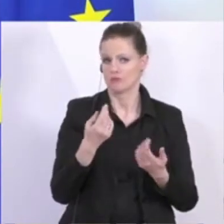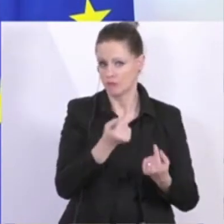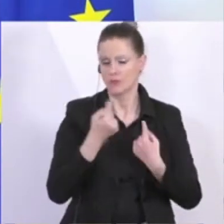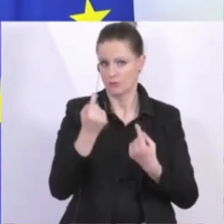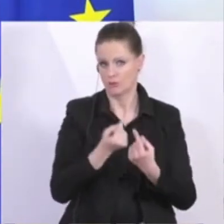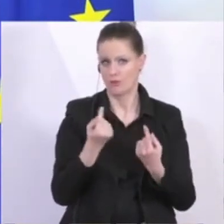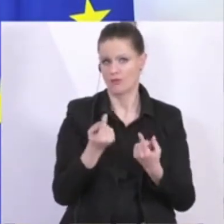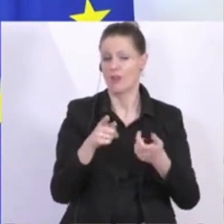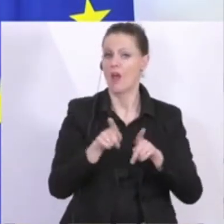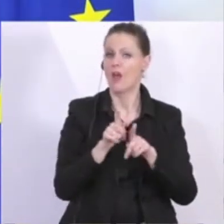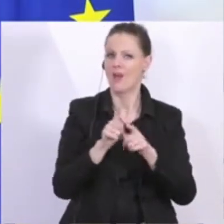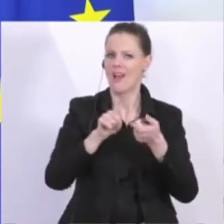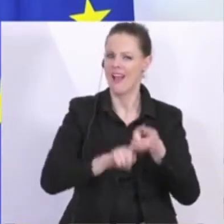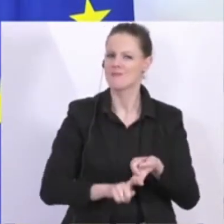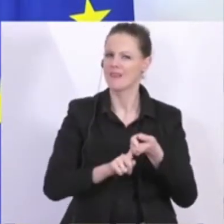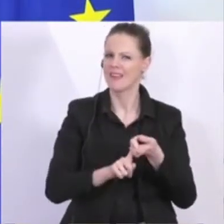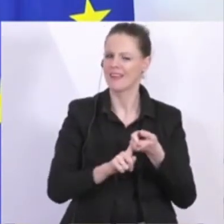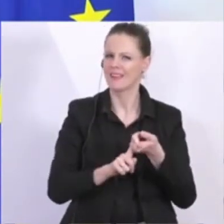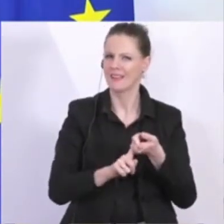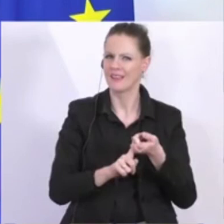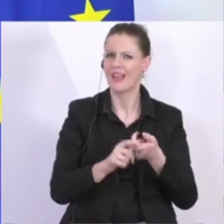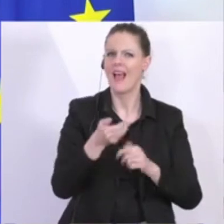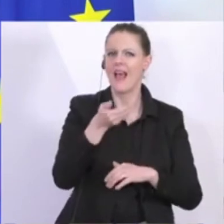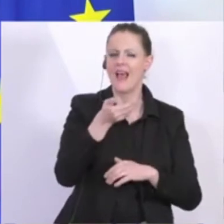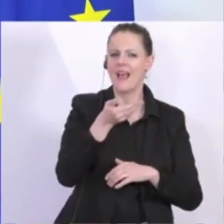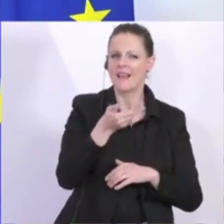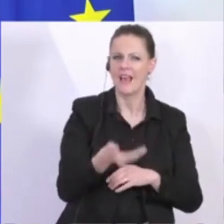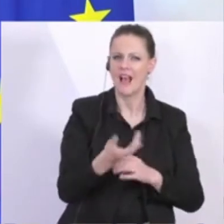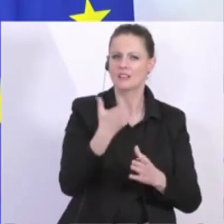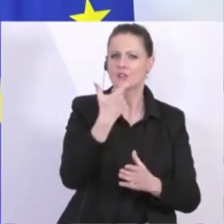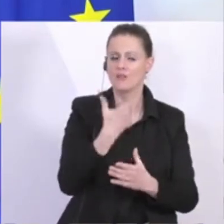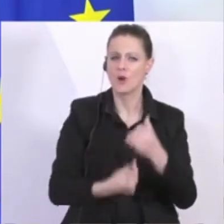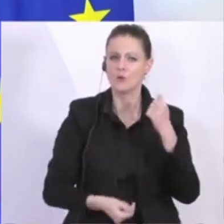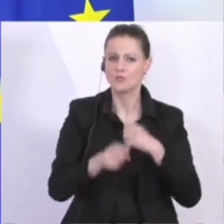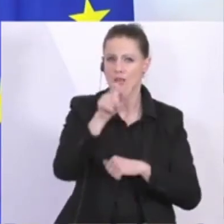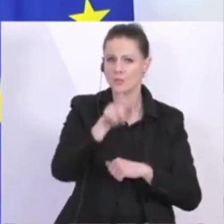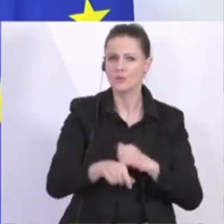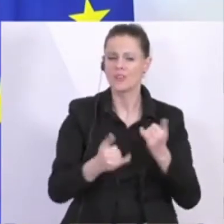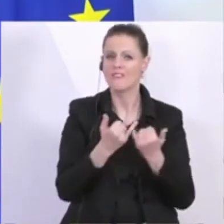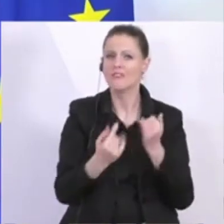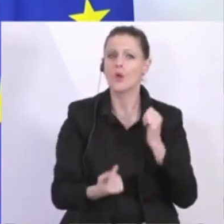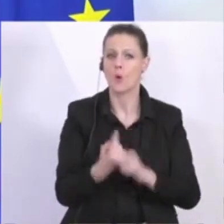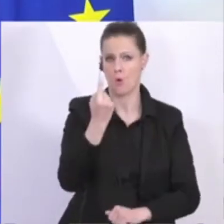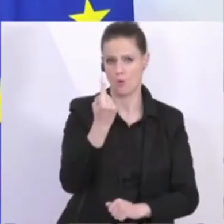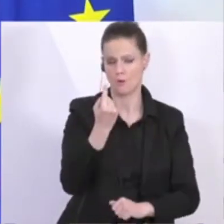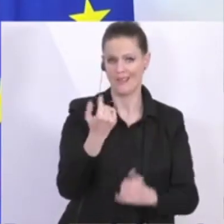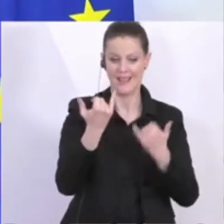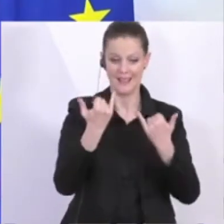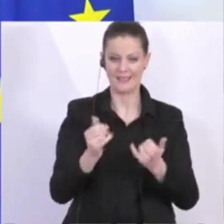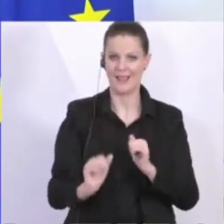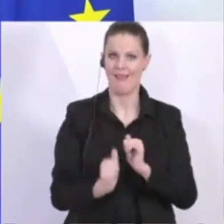groß die Einkommensverluste der betreffenden Personen sind. Aber jetzt gibt es einmal eine